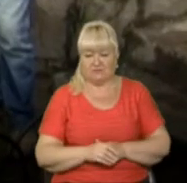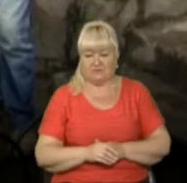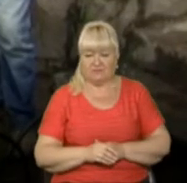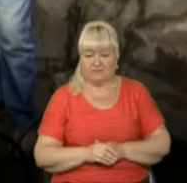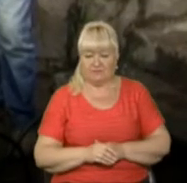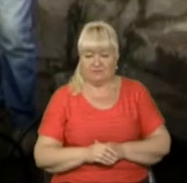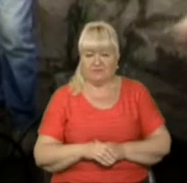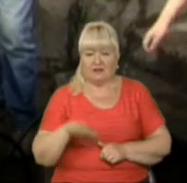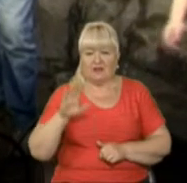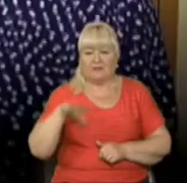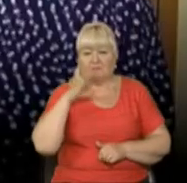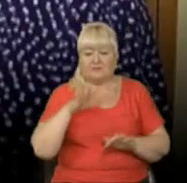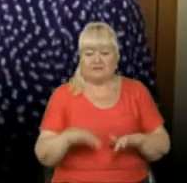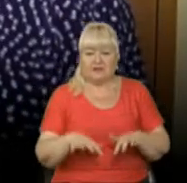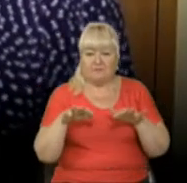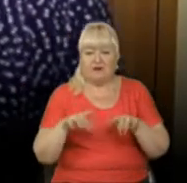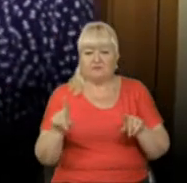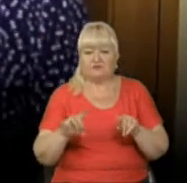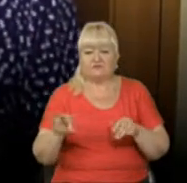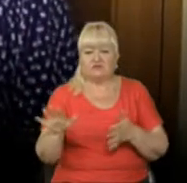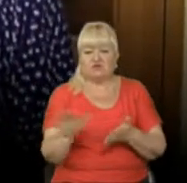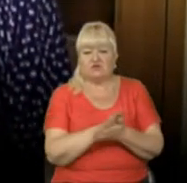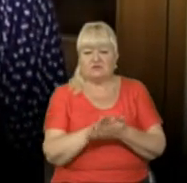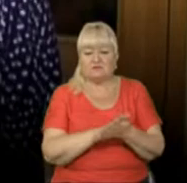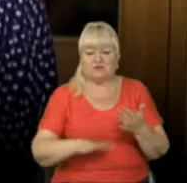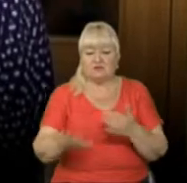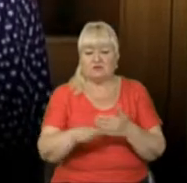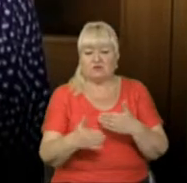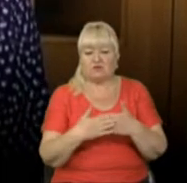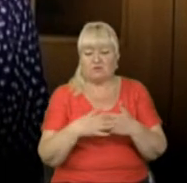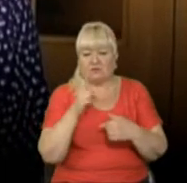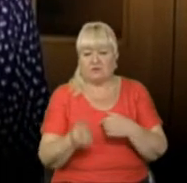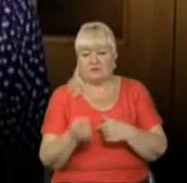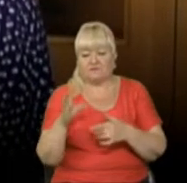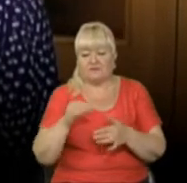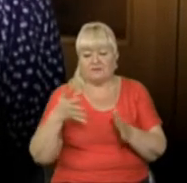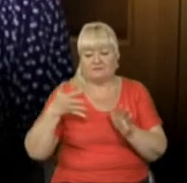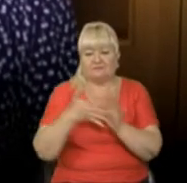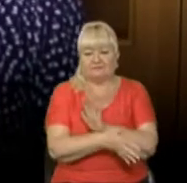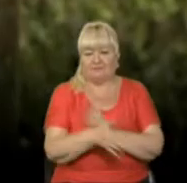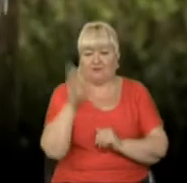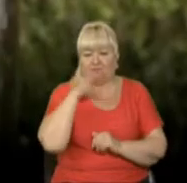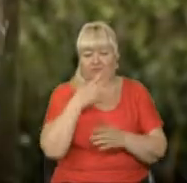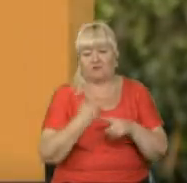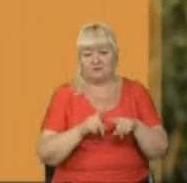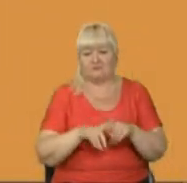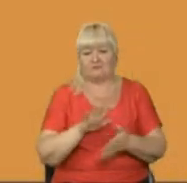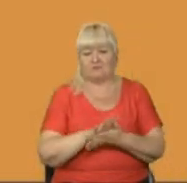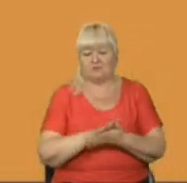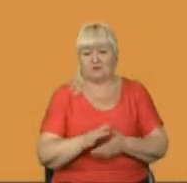все, що змило з території поблизу джерел, все пішло під земні водою, тому воно забруднено.